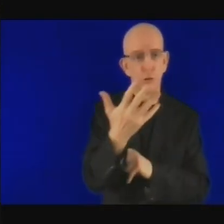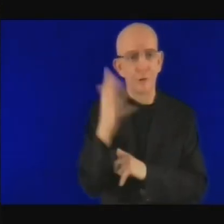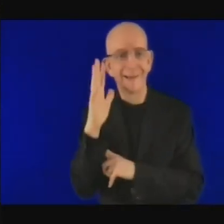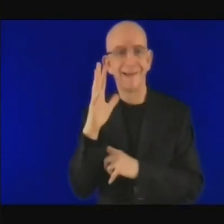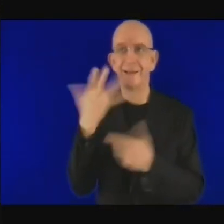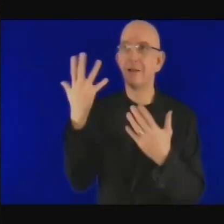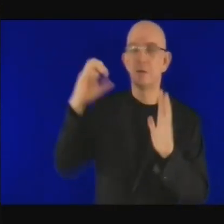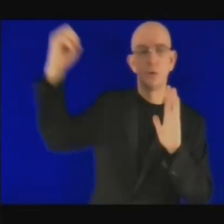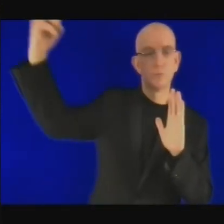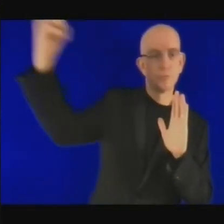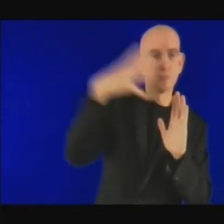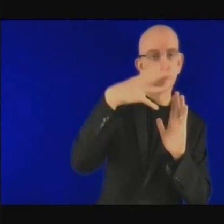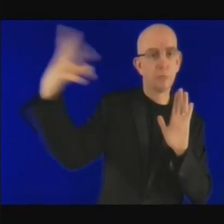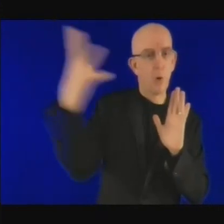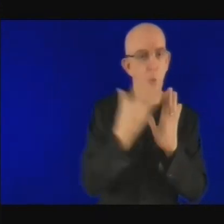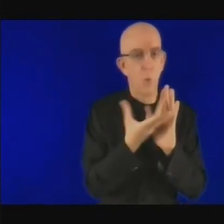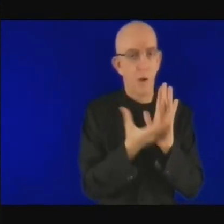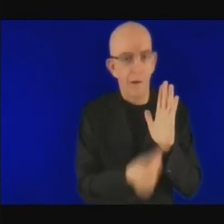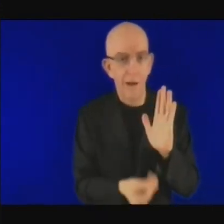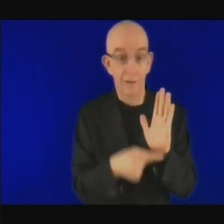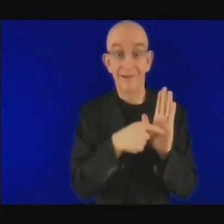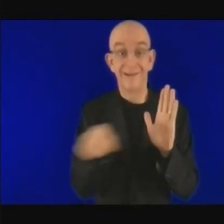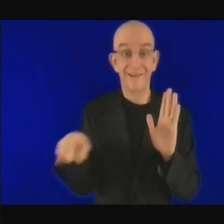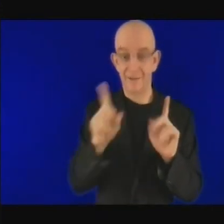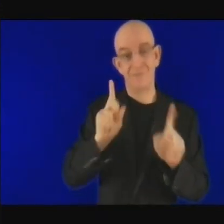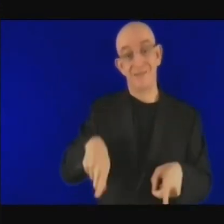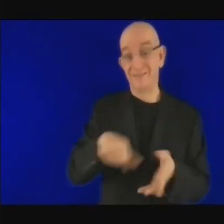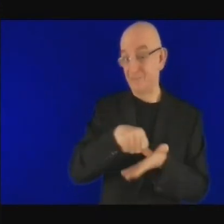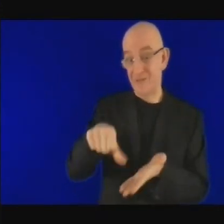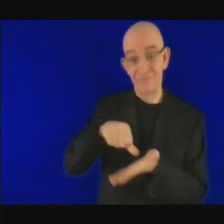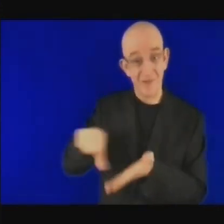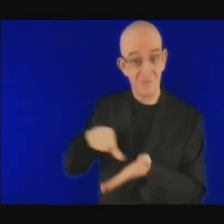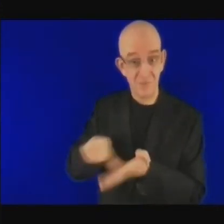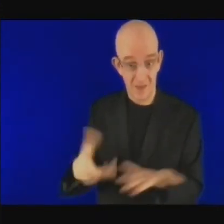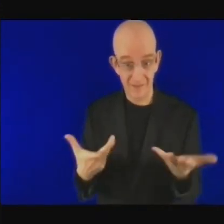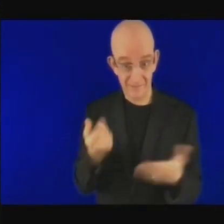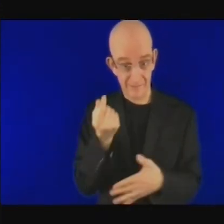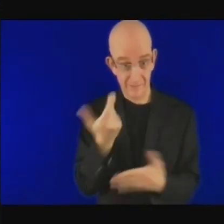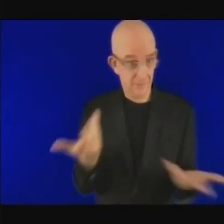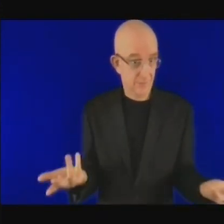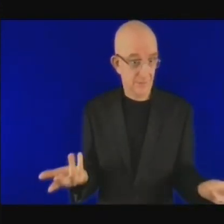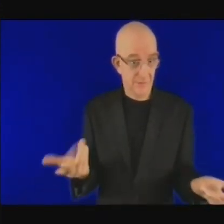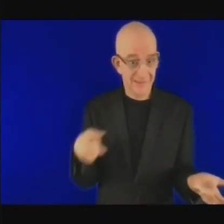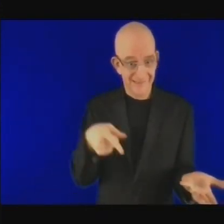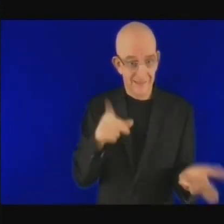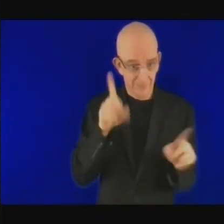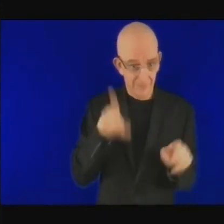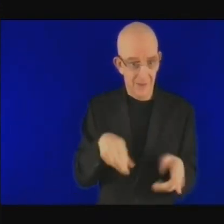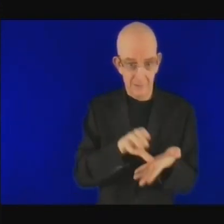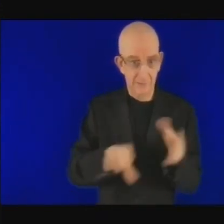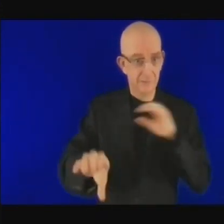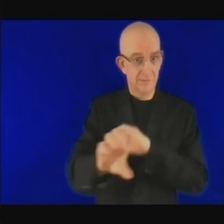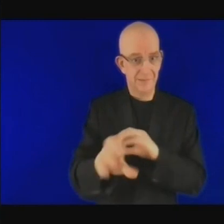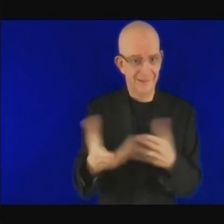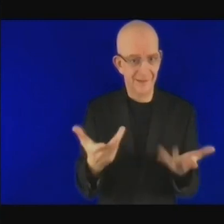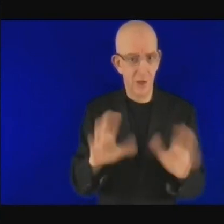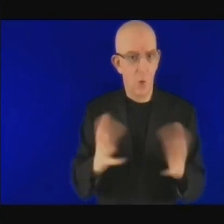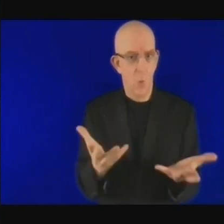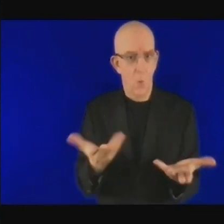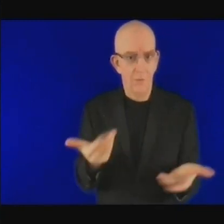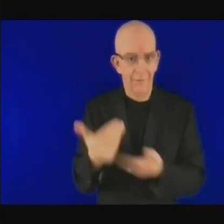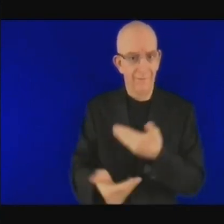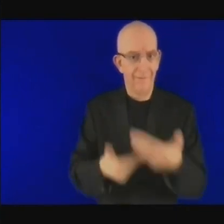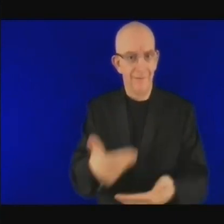particuliers. Cela veut dire qu'il faut prévoir des subventions, sous-tendant les tarifs. s'il y a des subventions. Est-ce que les